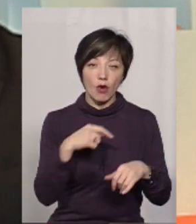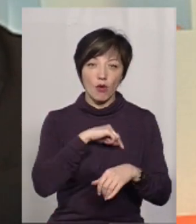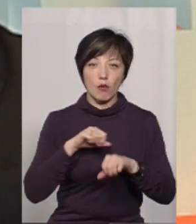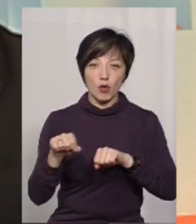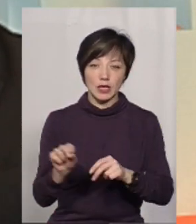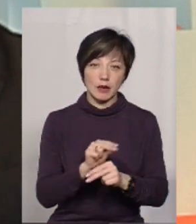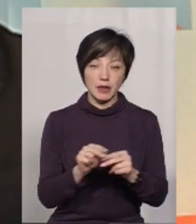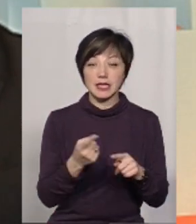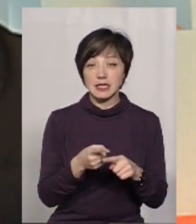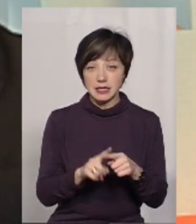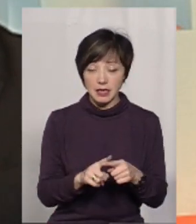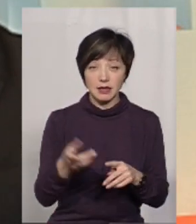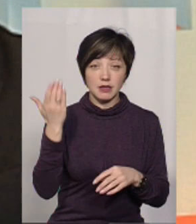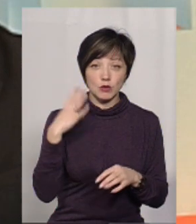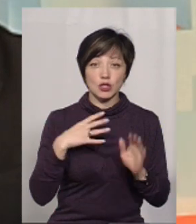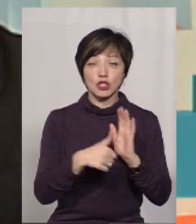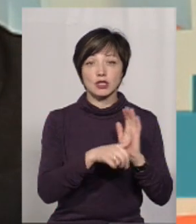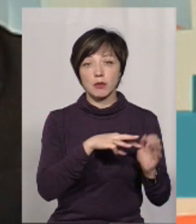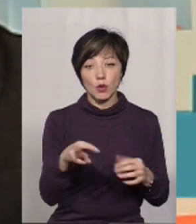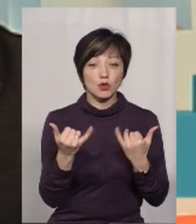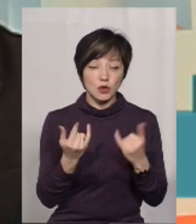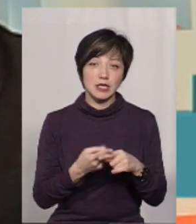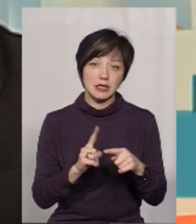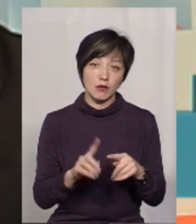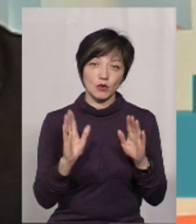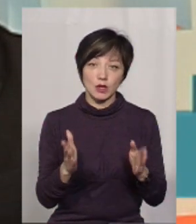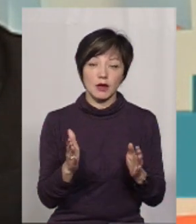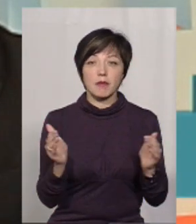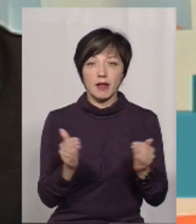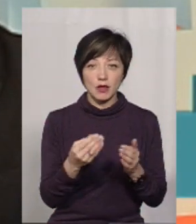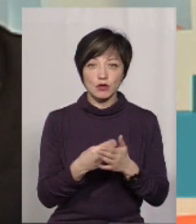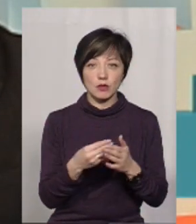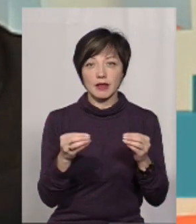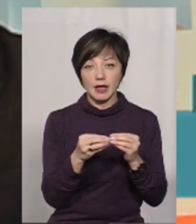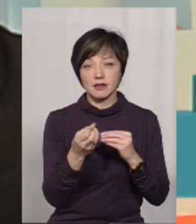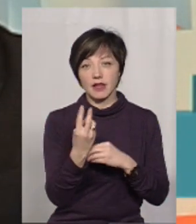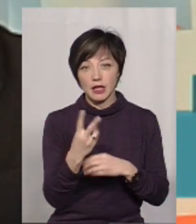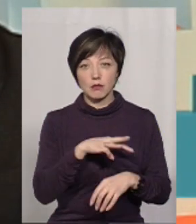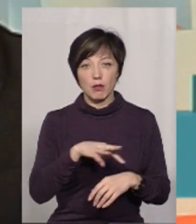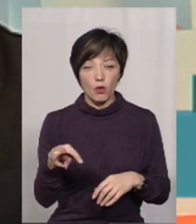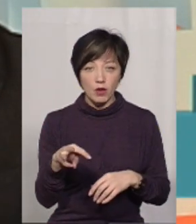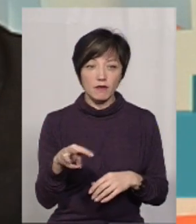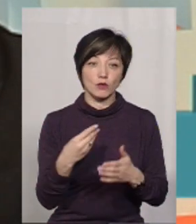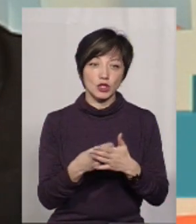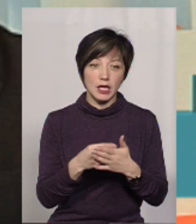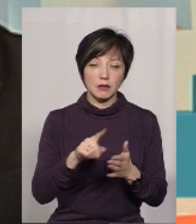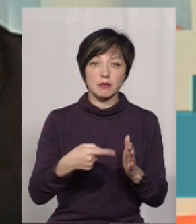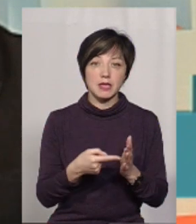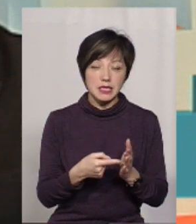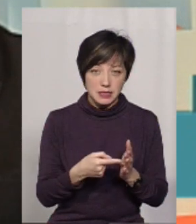гормонотерапії. І це склало тоді 6 мільйонів. Сьогодні це буде невелика сума – 10-12 мільйонів. В